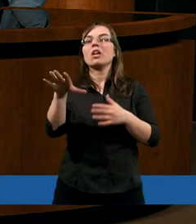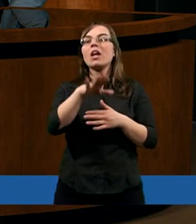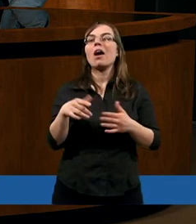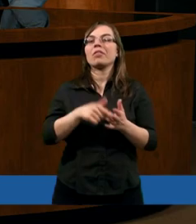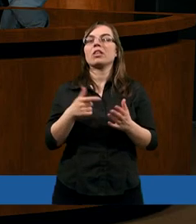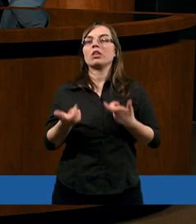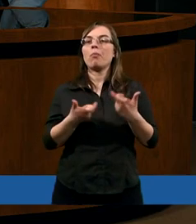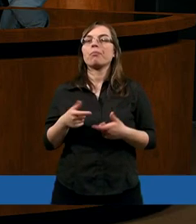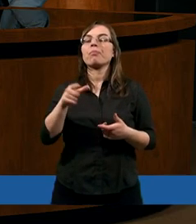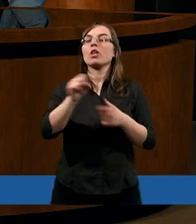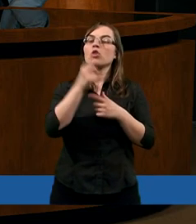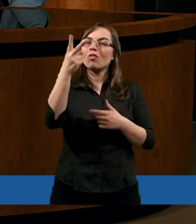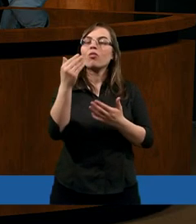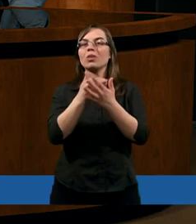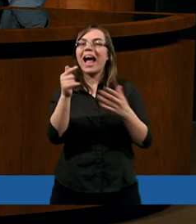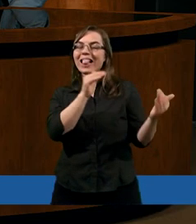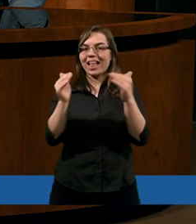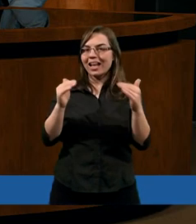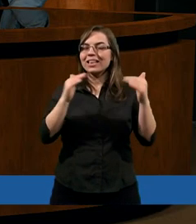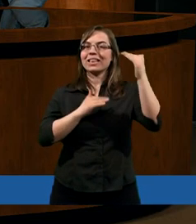Ja chciałem nawiązać do tych dwóch zadań.